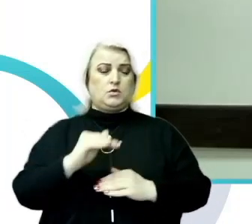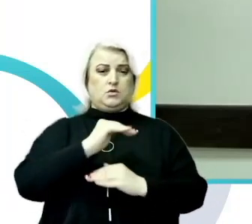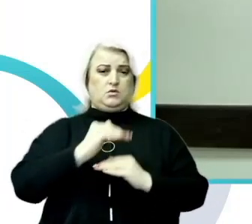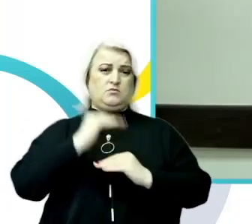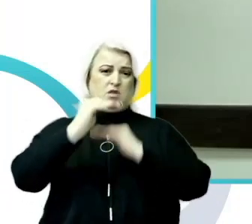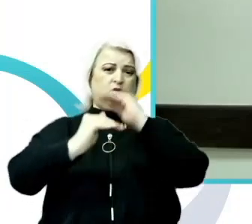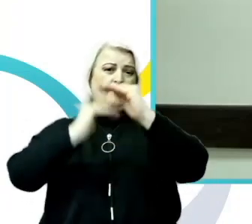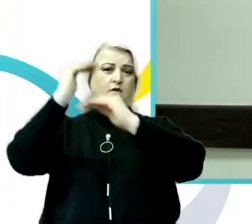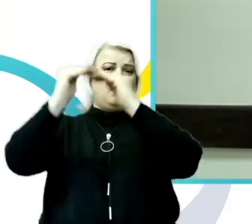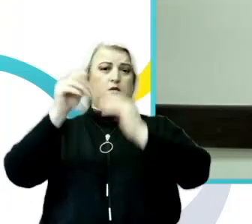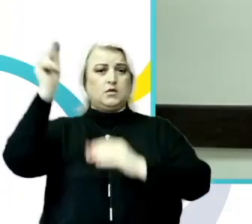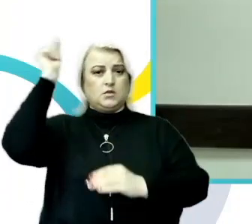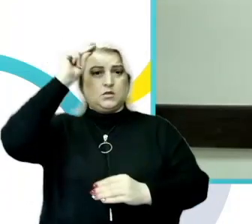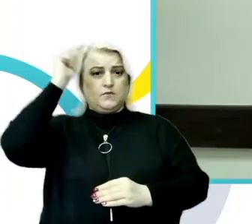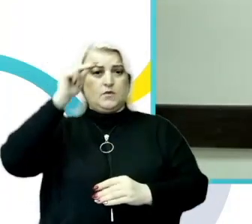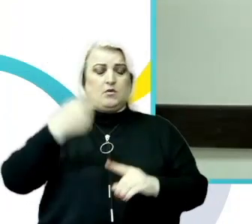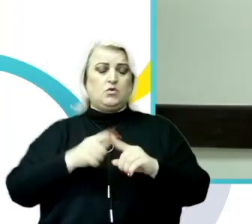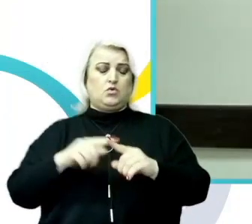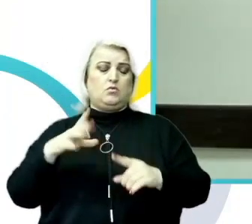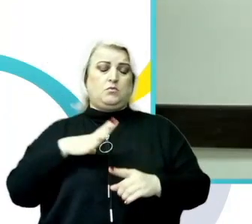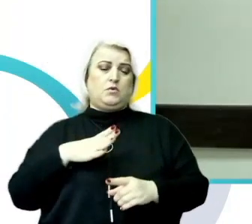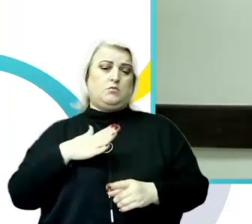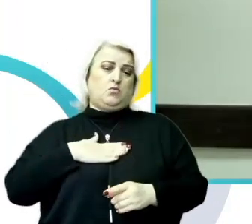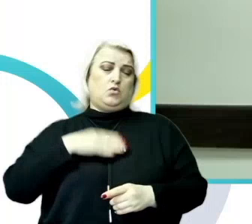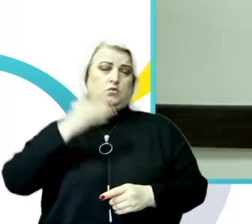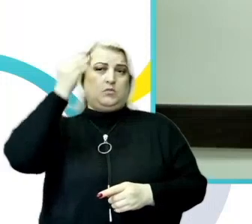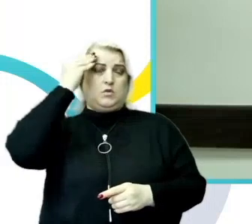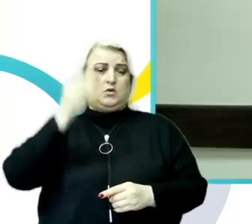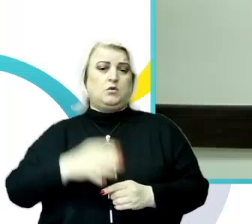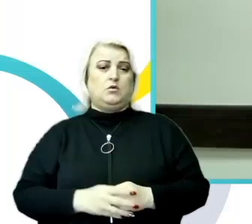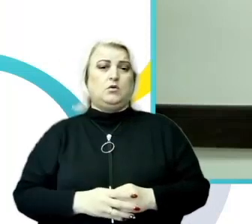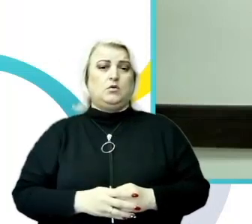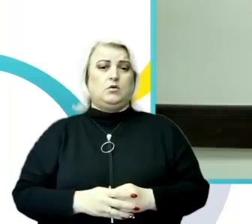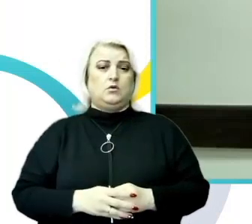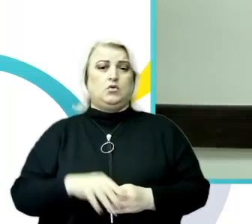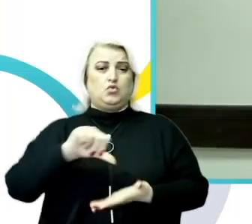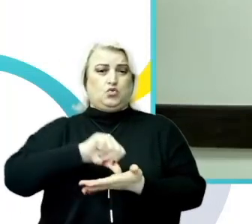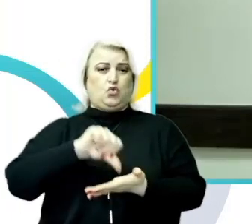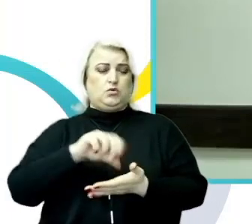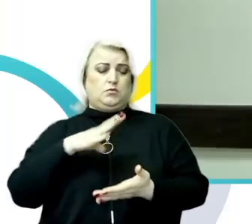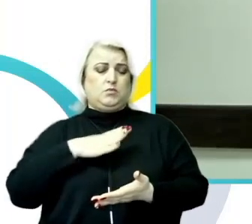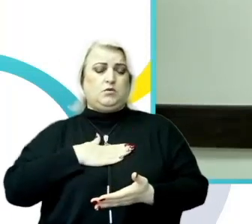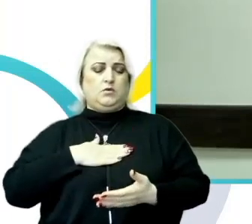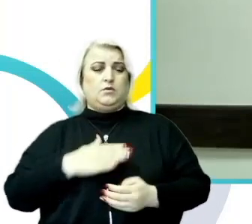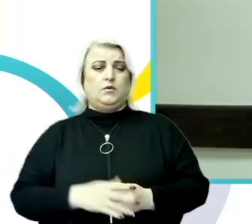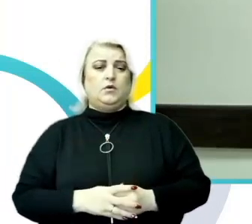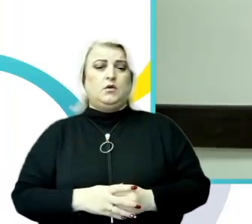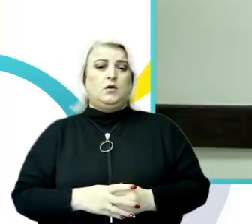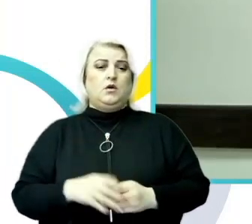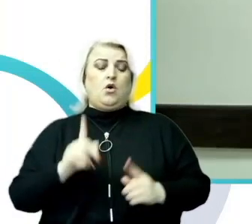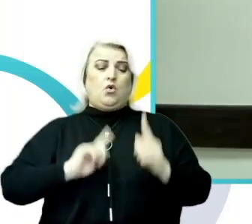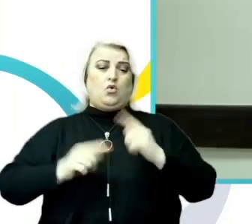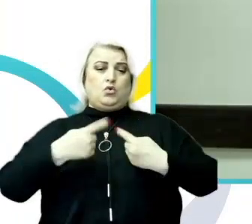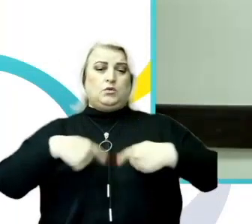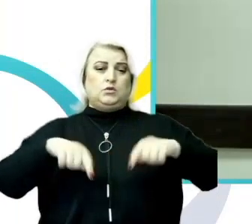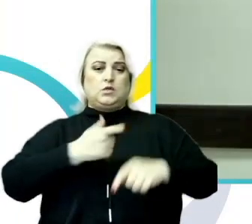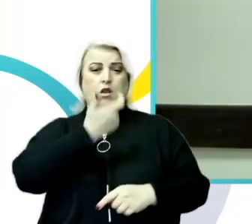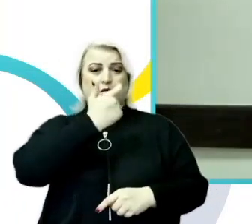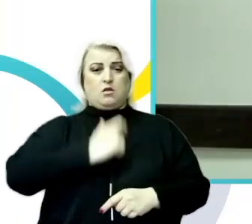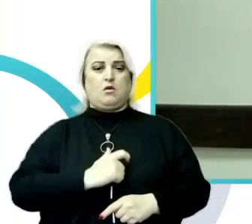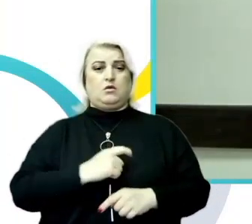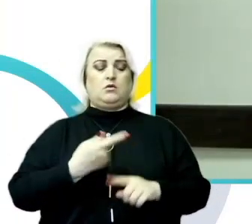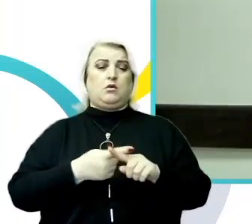pe care erau în vizorul nostru în acest proces analitic, anume comisiile și consiliile de etică au o trebuție de a